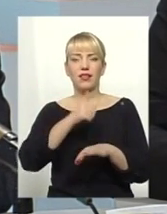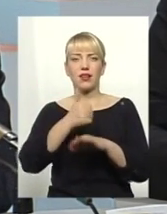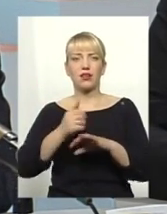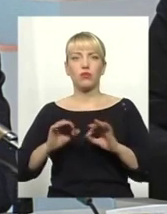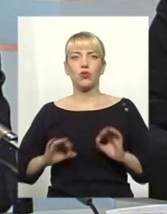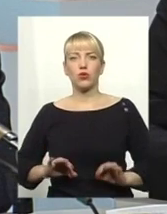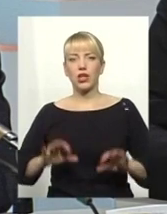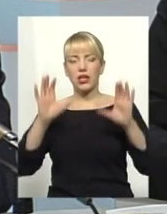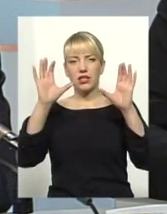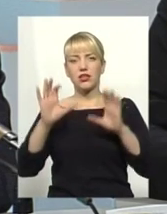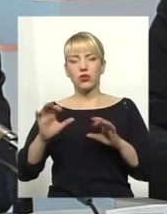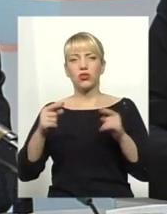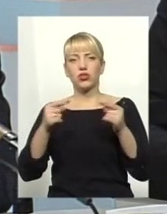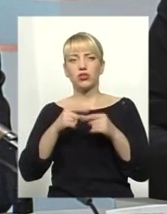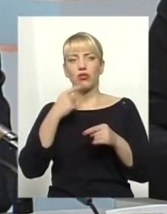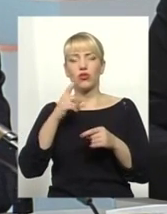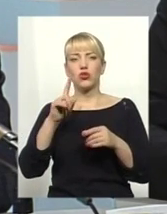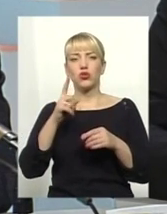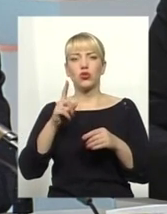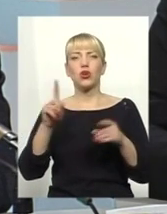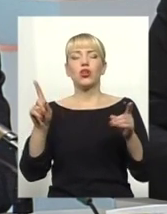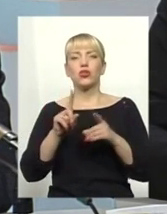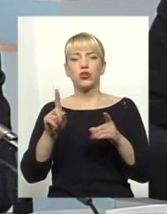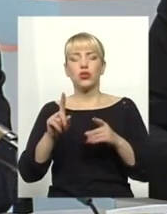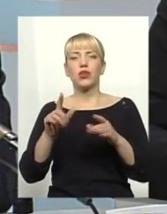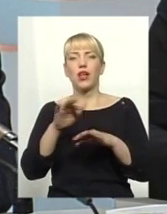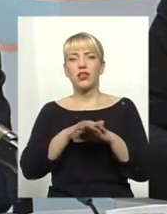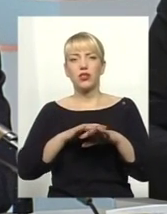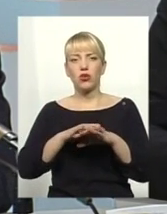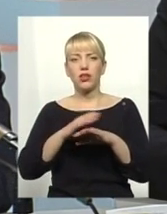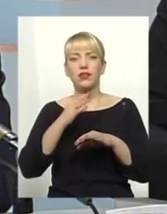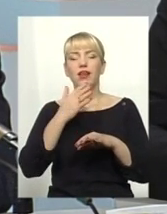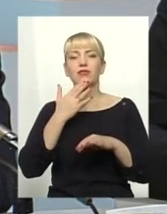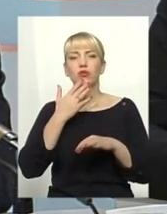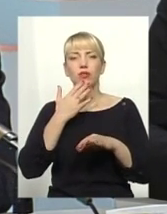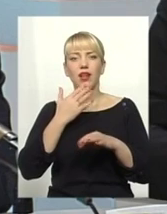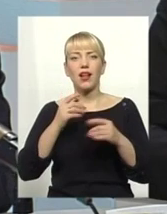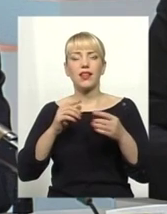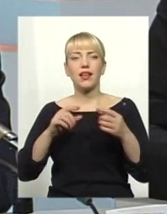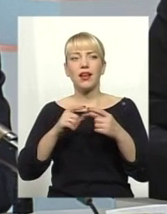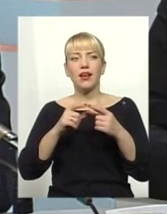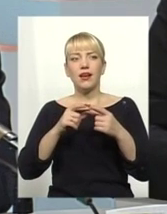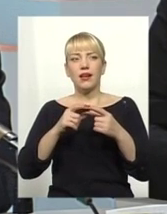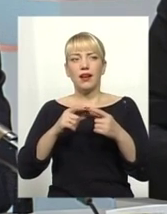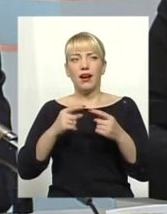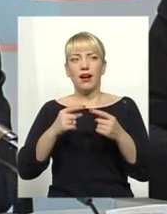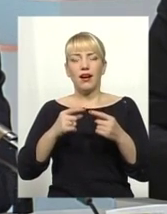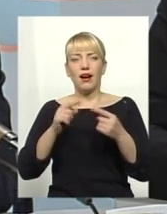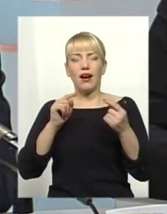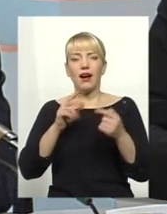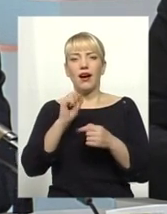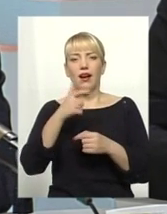визначено, що Національне агентство запобігання корупції проводить перевірки декларацій і при виявленні певних ознак